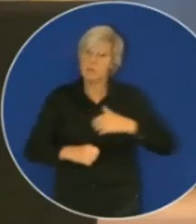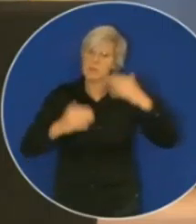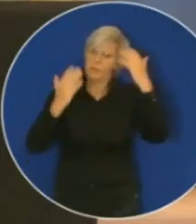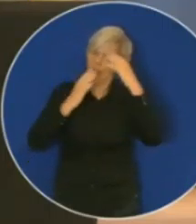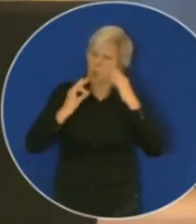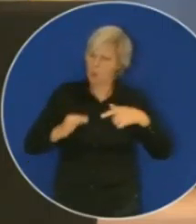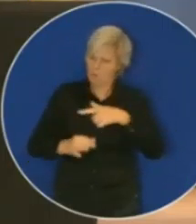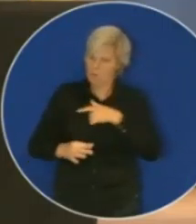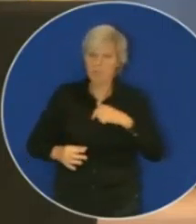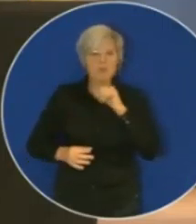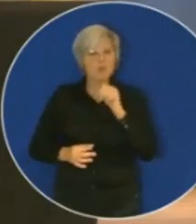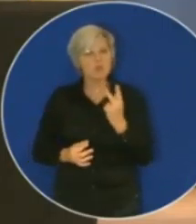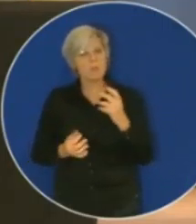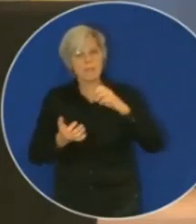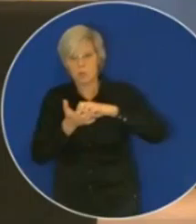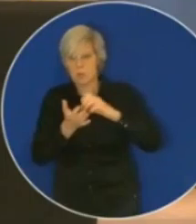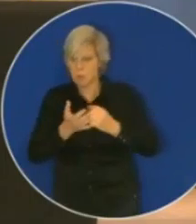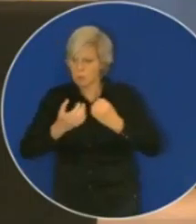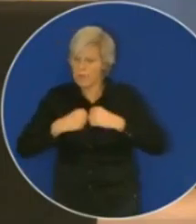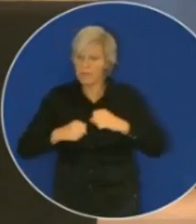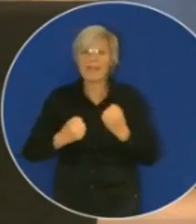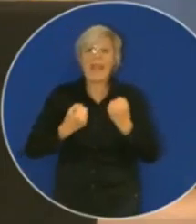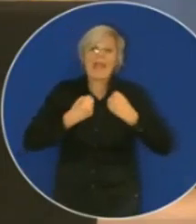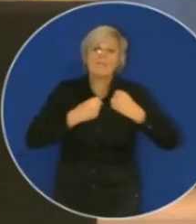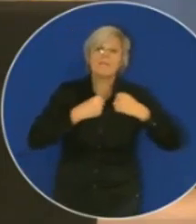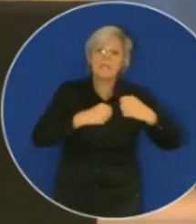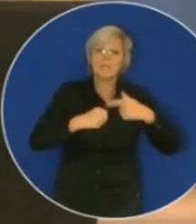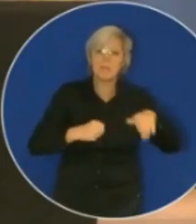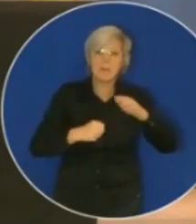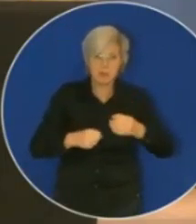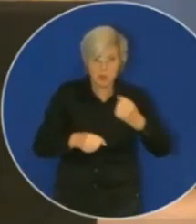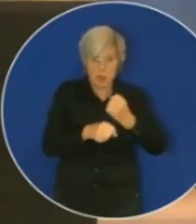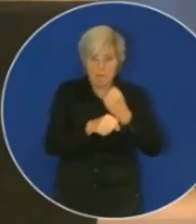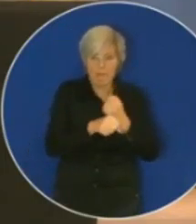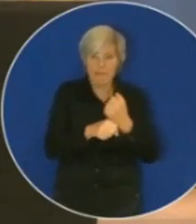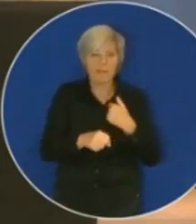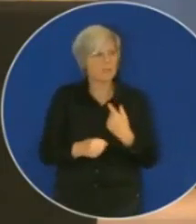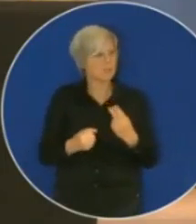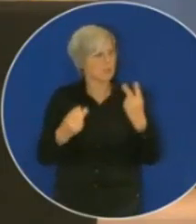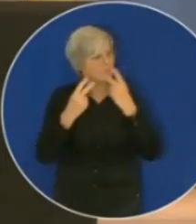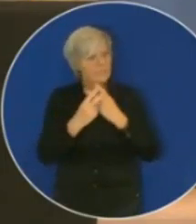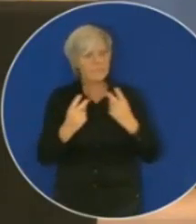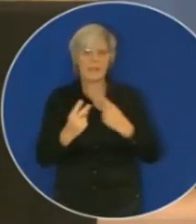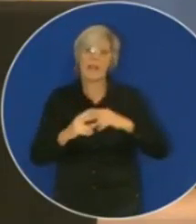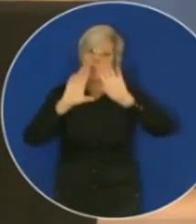begriver Jönsvils kommun ett effektivt miljöarbete som sätter resultat.